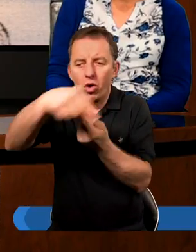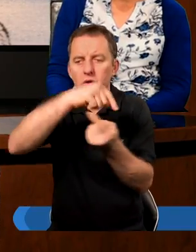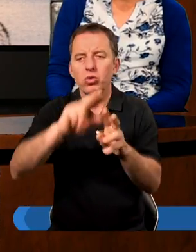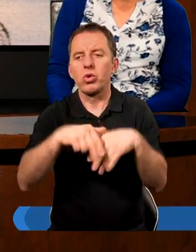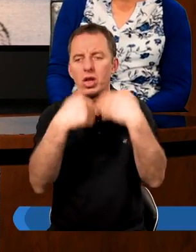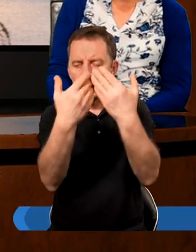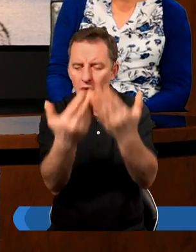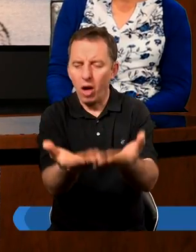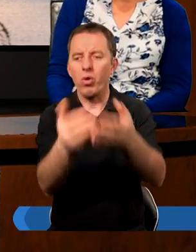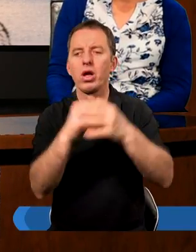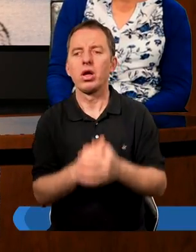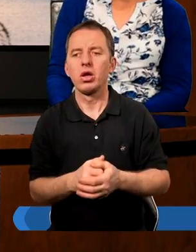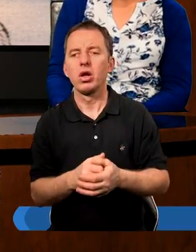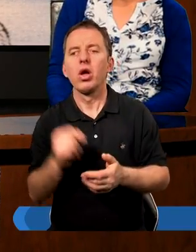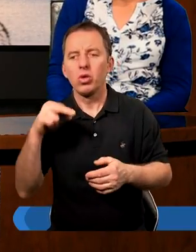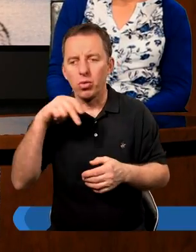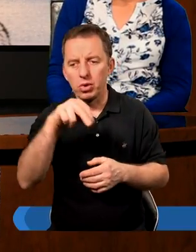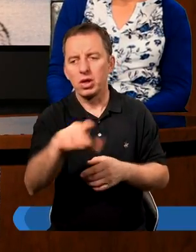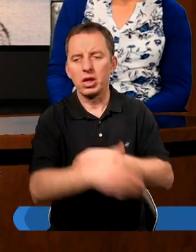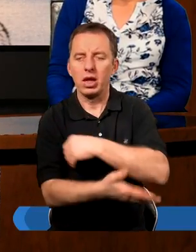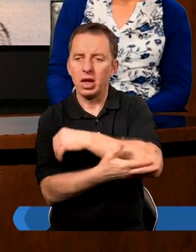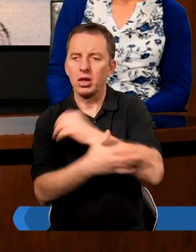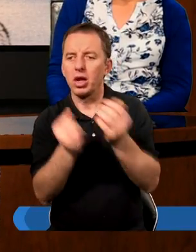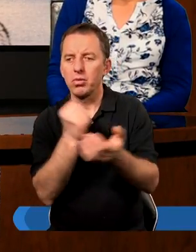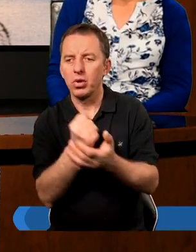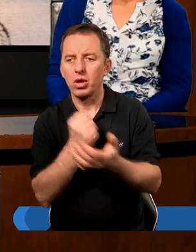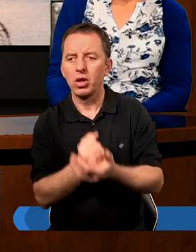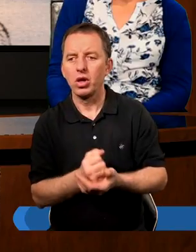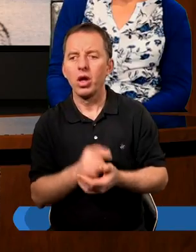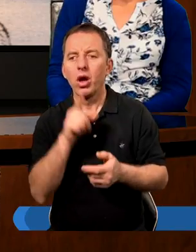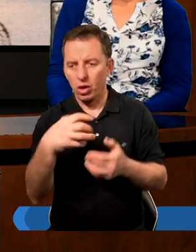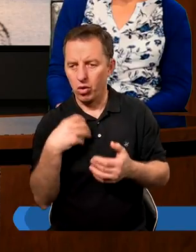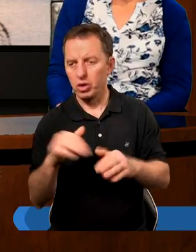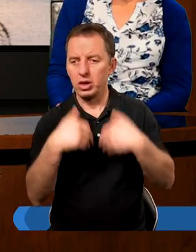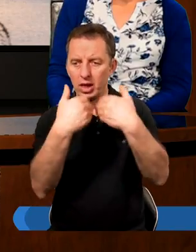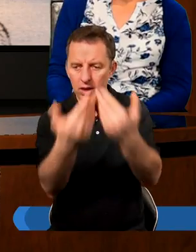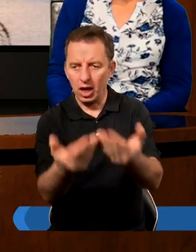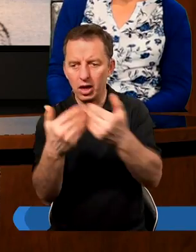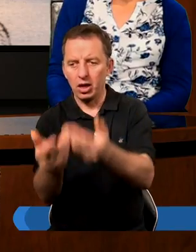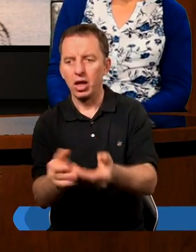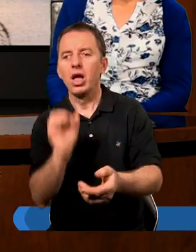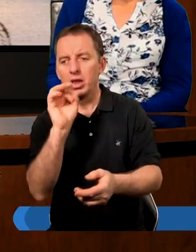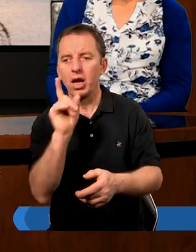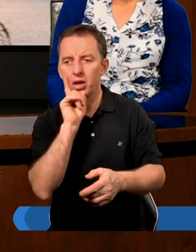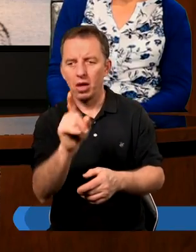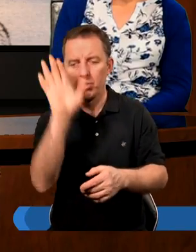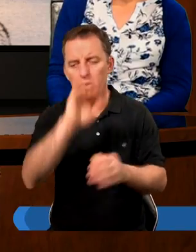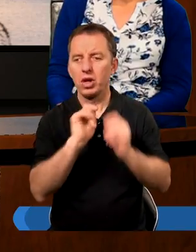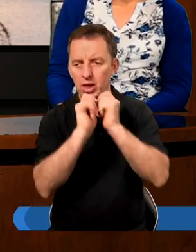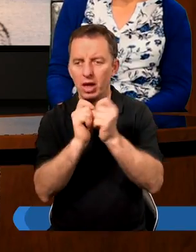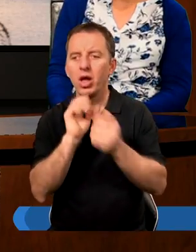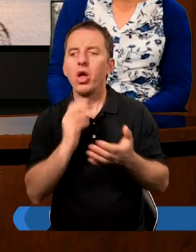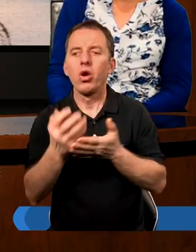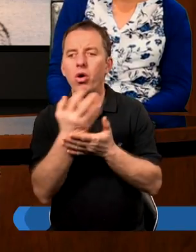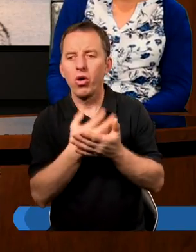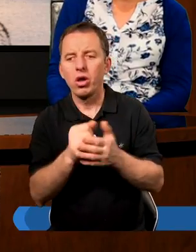które Ci dałem i tutaj przechodzimy do tej zasadniczej sprawy, że Bóg nam hojnie daje, a my tak naprawdę z tych Bożych darów